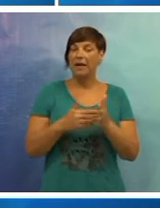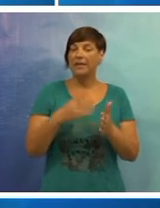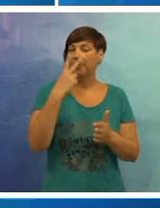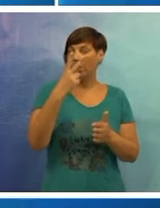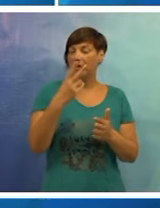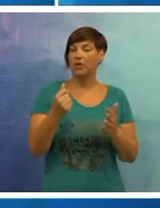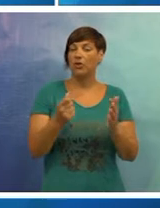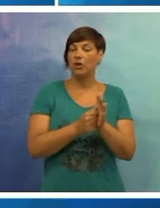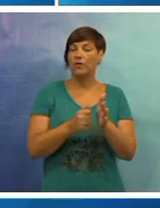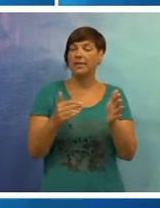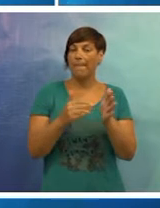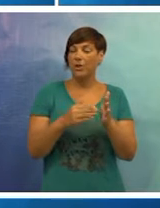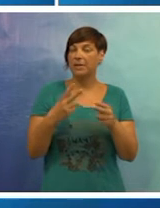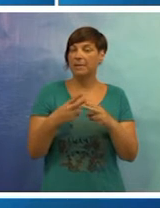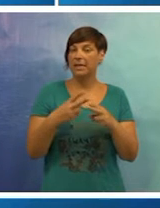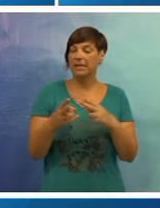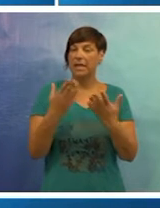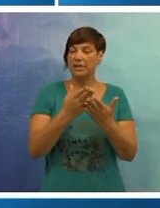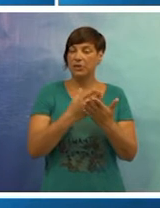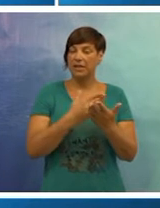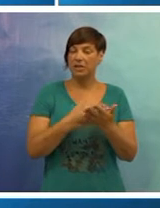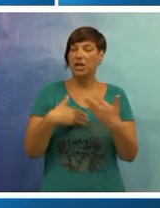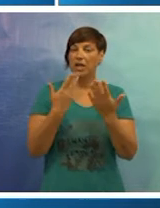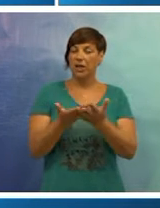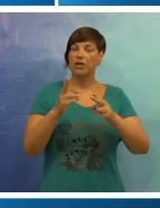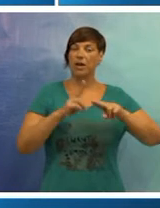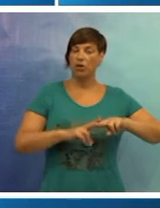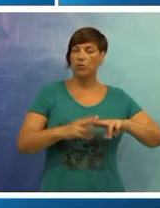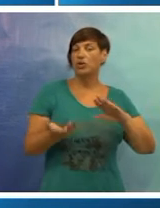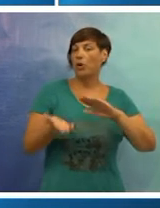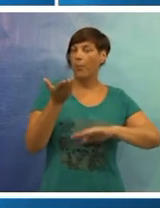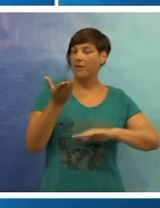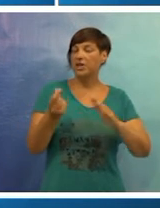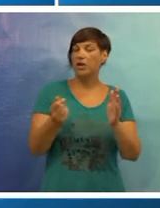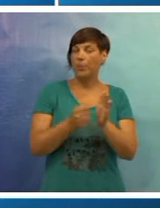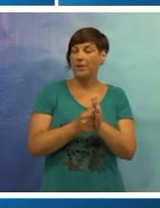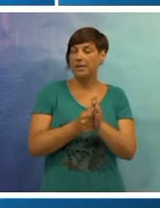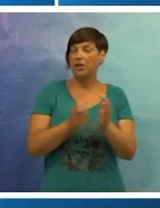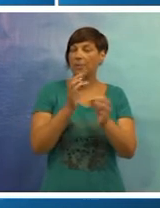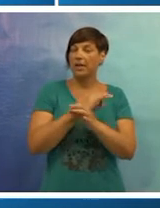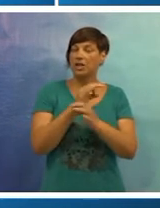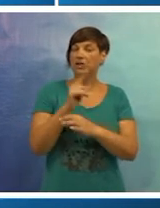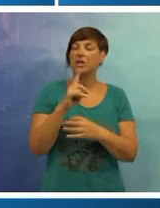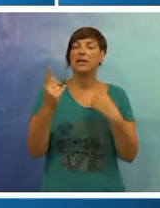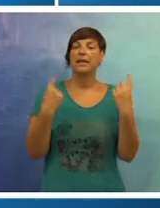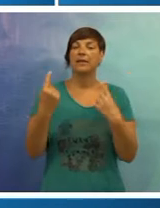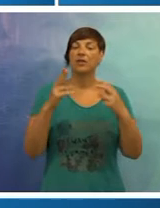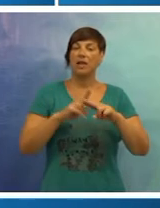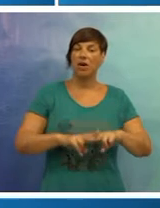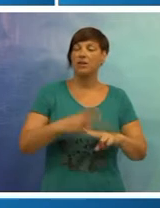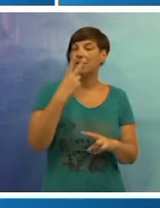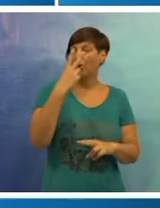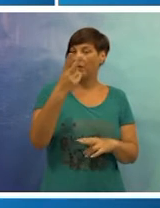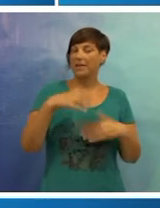Potom je trebalo vidjeti koliko je novca potrebno za realizaciju tih zadača i onda odlučiti o eventualnom povećanju pristojbe. Nažalost, to se nije